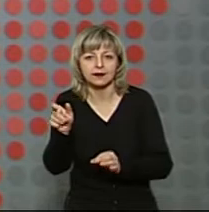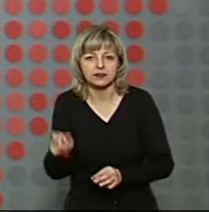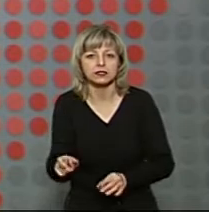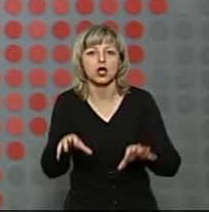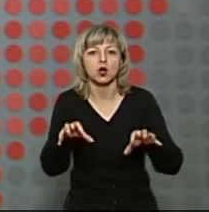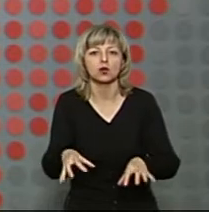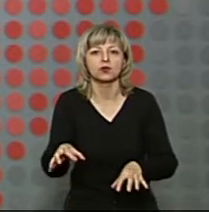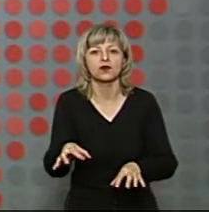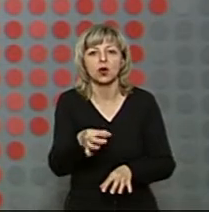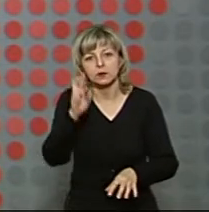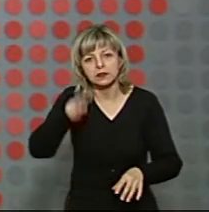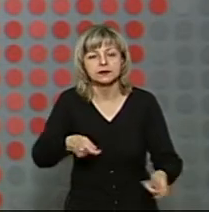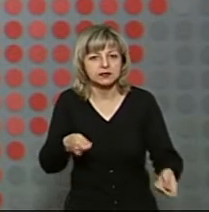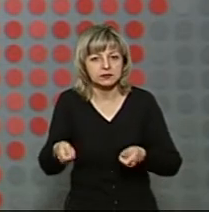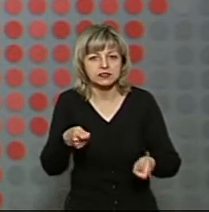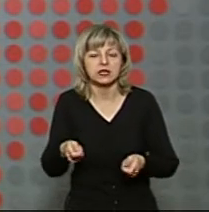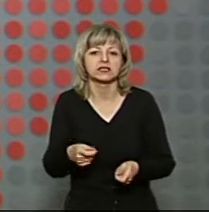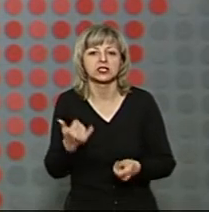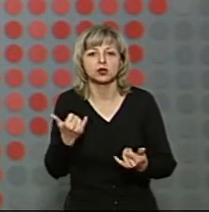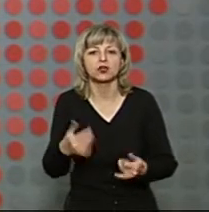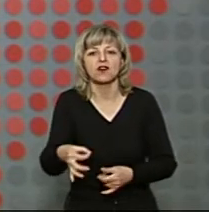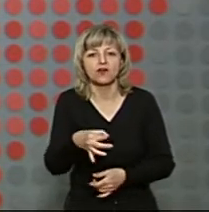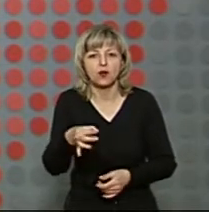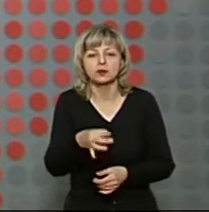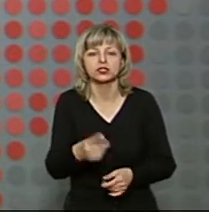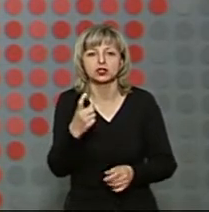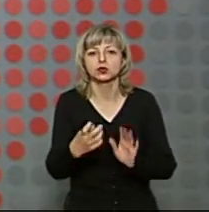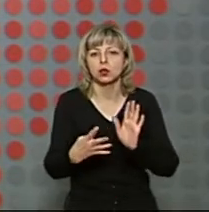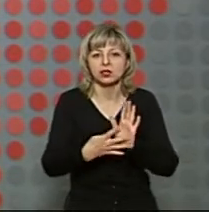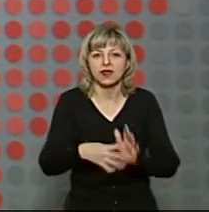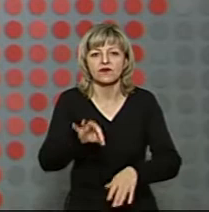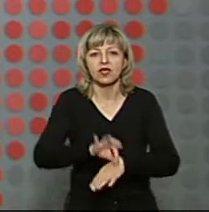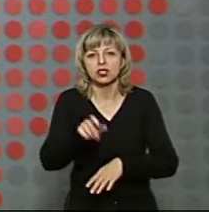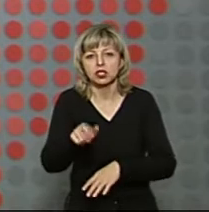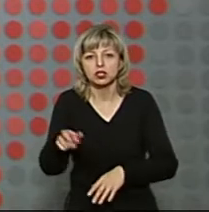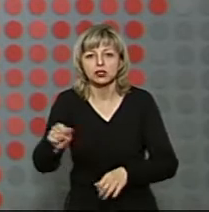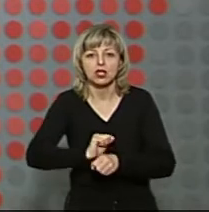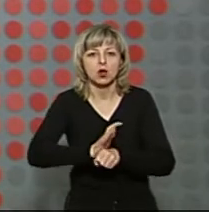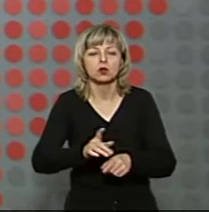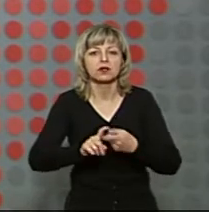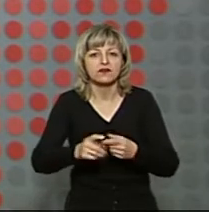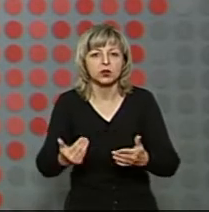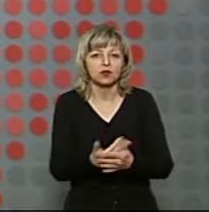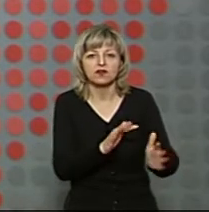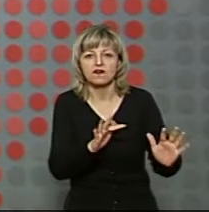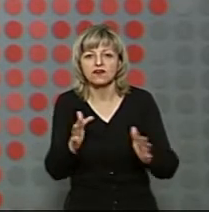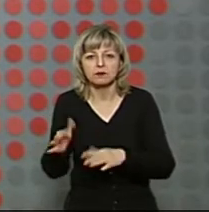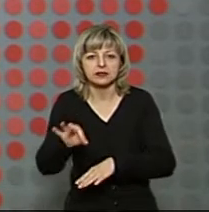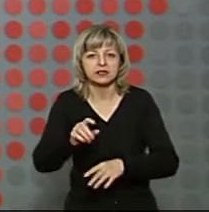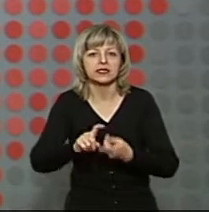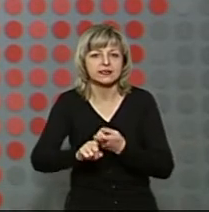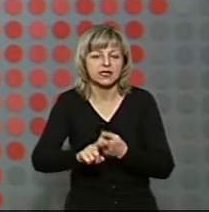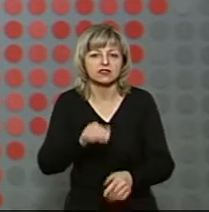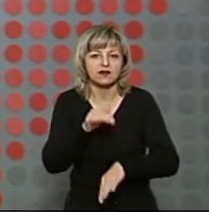Оксана Прокопчук-Мовяк. Станом на сьогодні в області 109 недужих на коронавірус. Нові випадки зараження